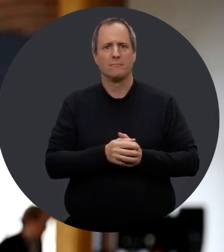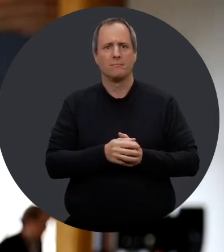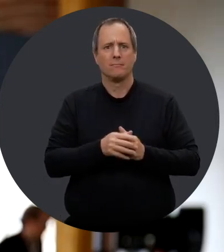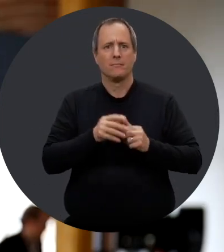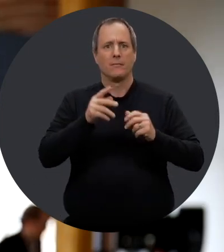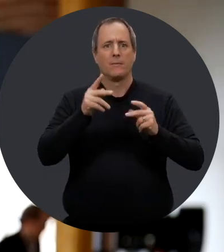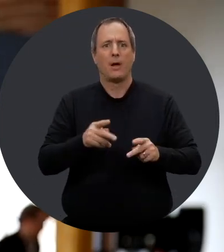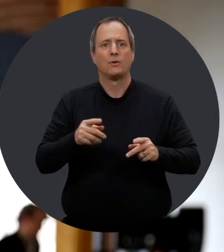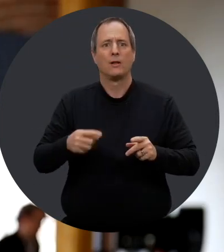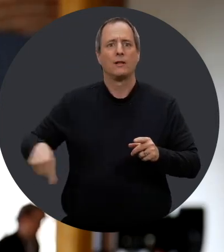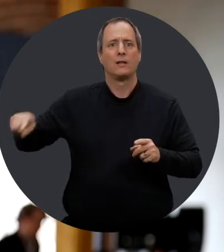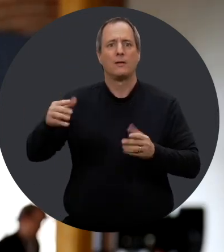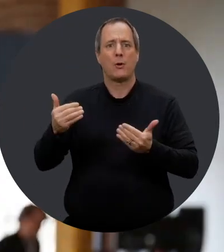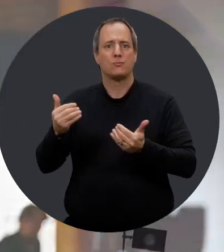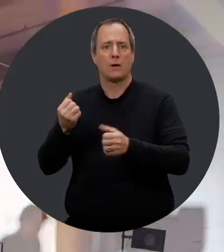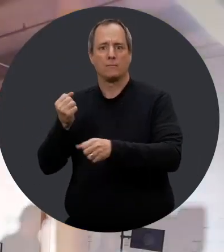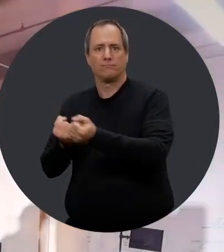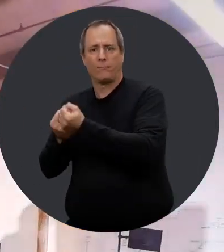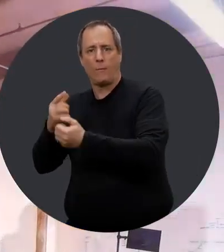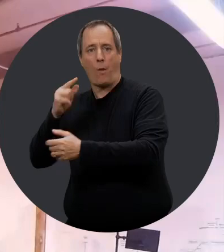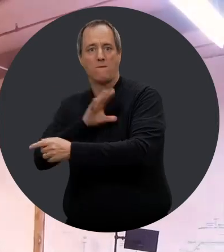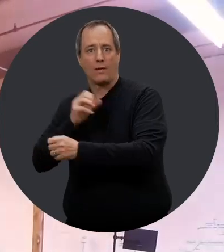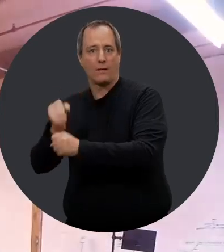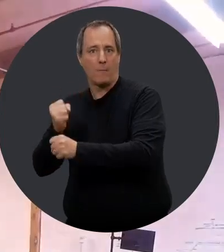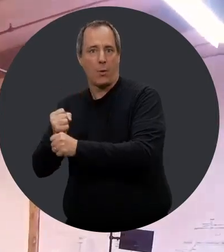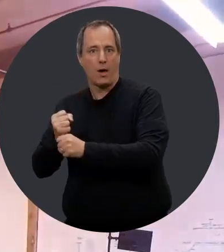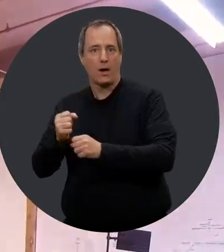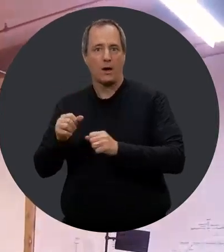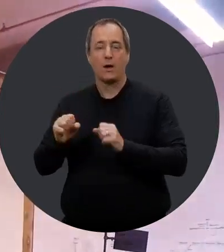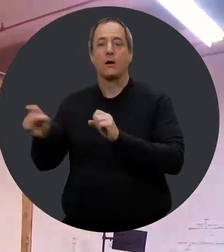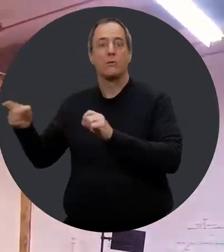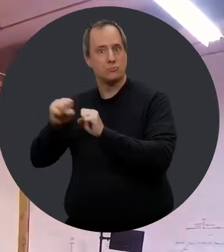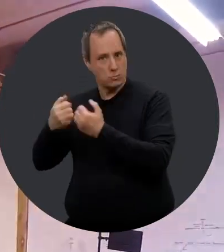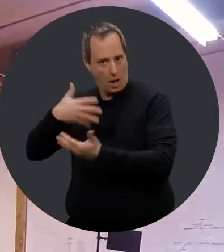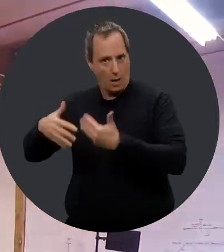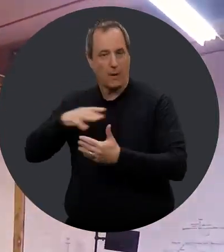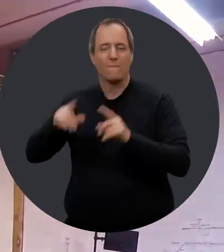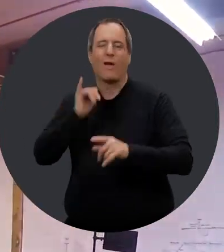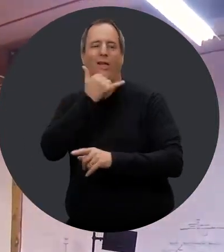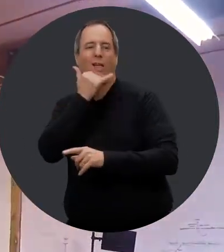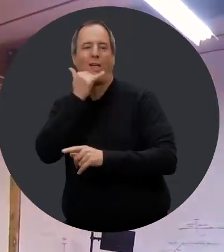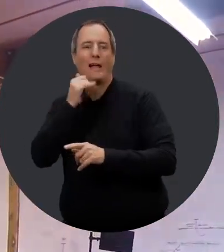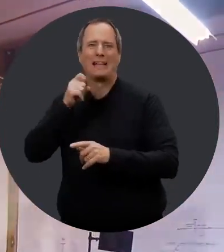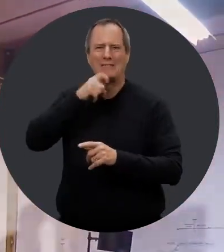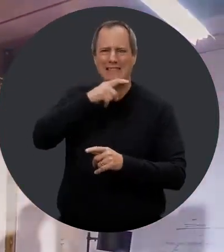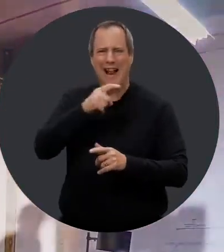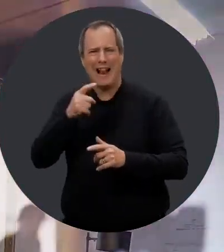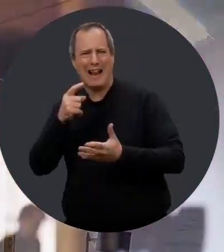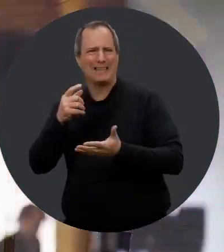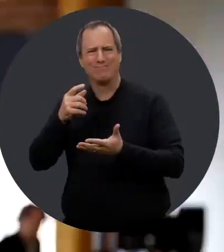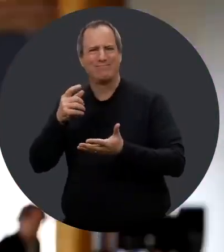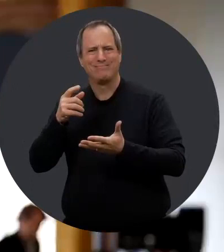des doctorats. Et ces gens-là ont besoin d'un soutien pour, un, obtenir un emploi. Ils sont du monde sociable, mais ils sont